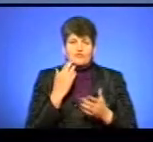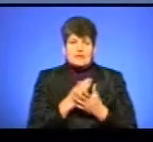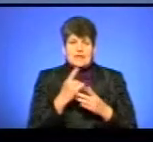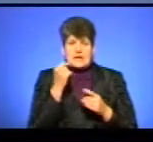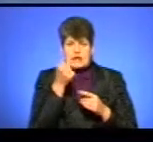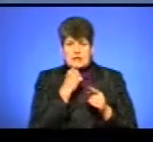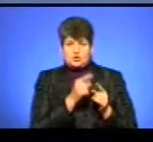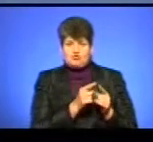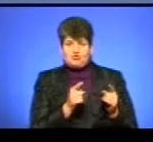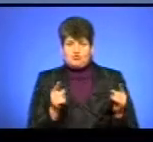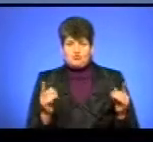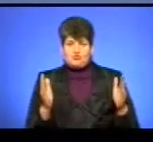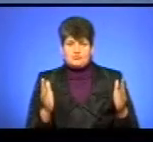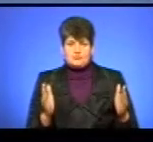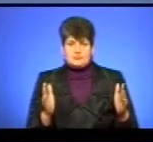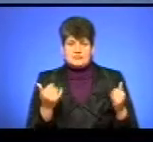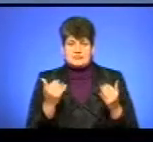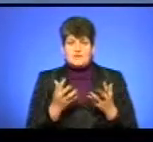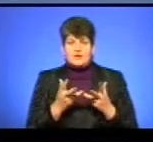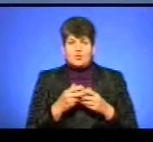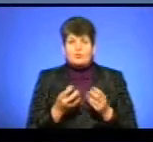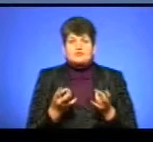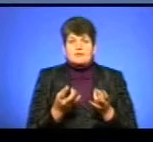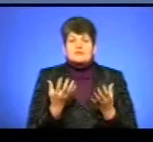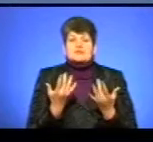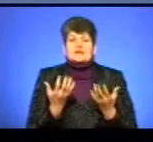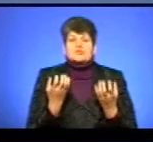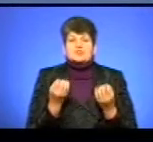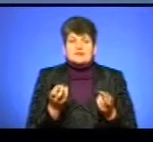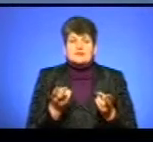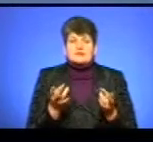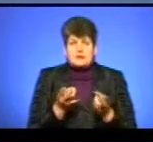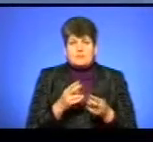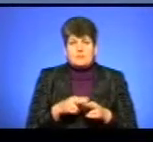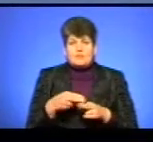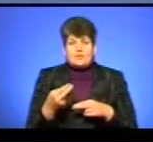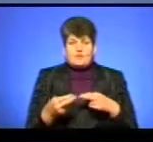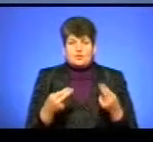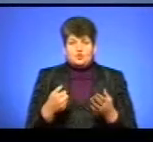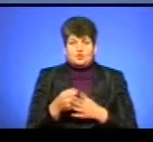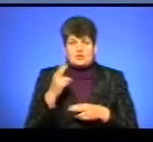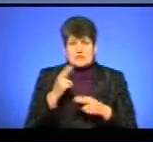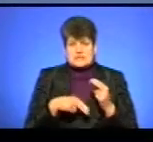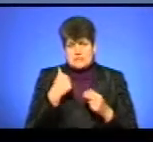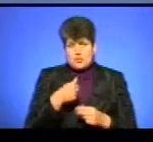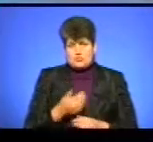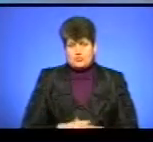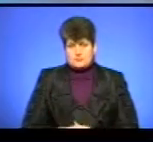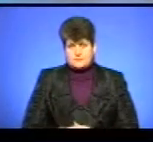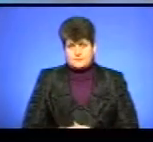річною, розумієте, за рік. І ми просто зараз вираховуємо потребу, скільки нам залишилося покрити в цій заборгованісті до кінця року.